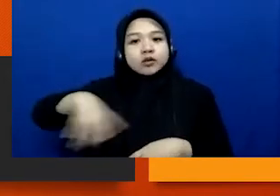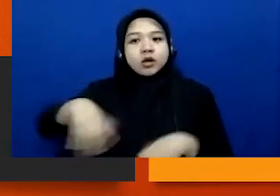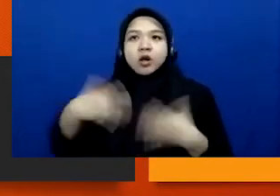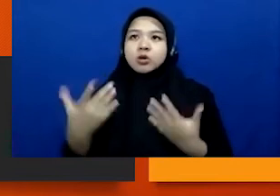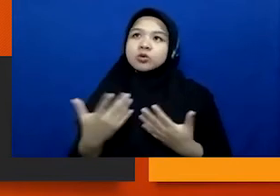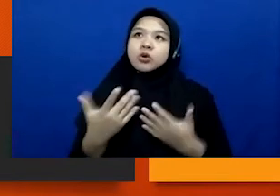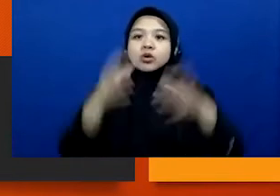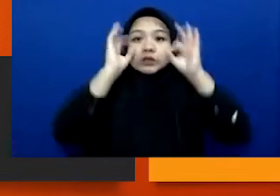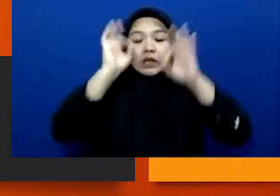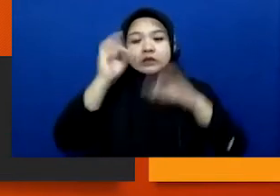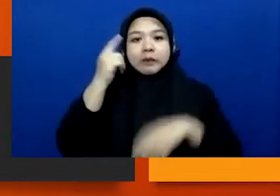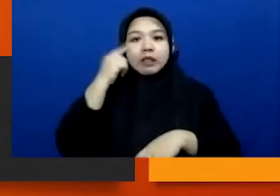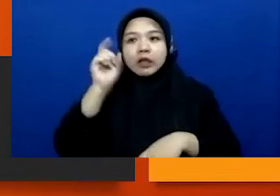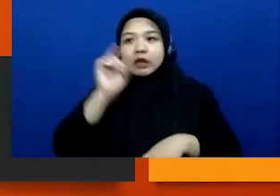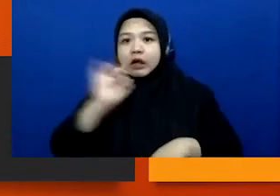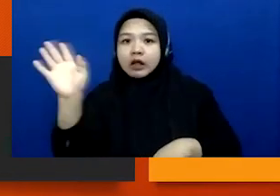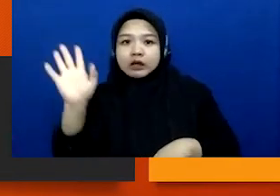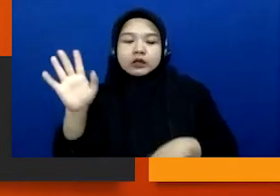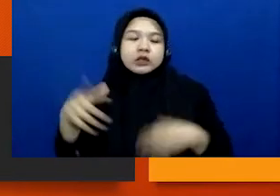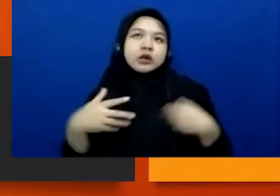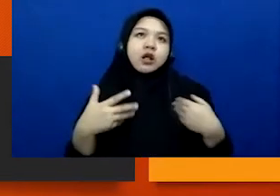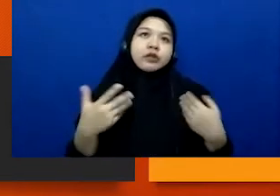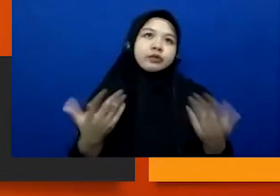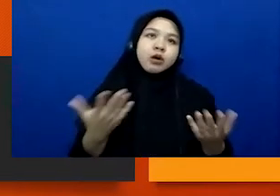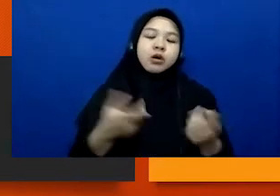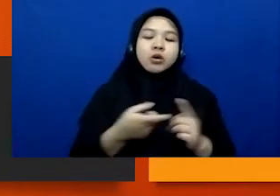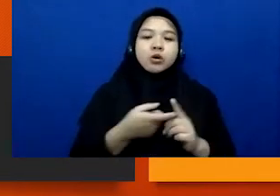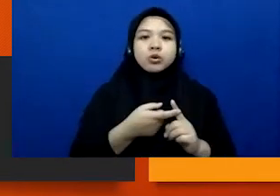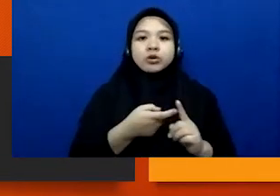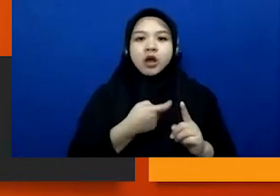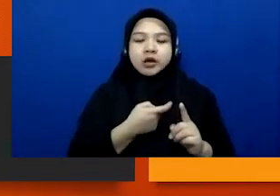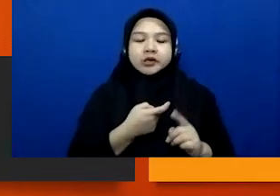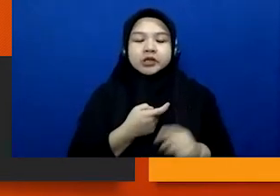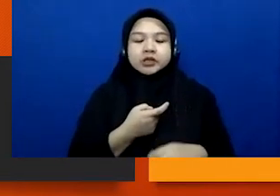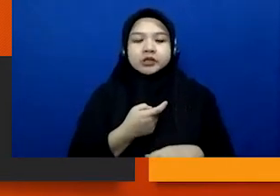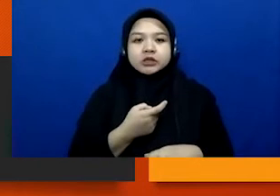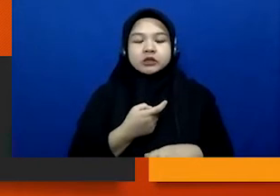mata yang lain misalnya atau misalnya dari apa